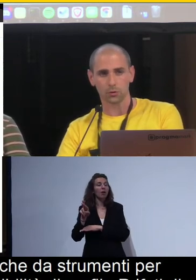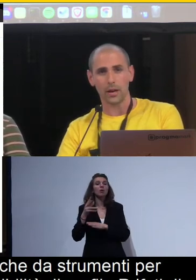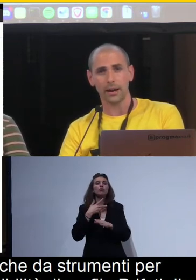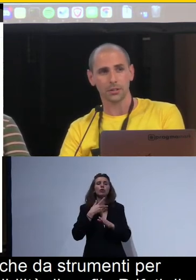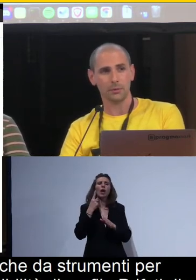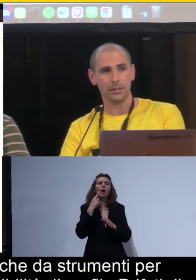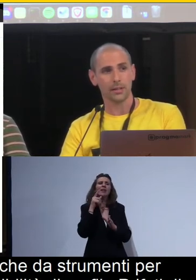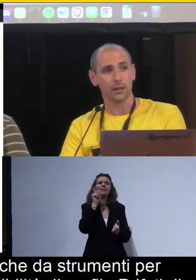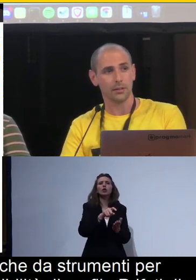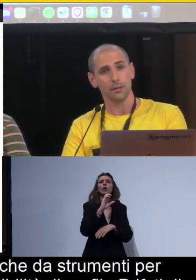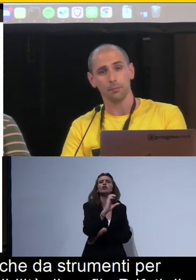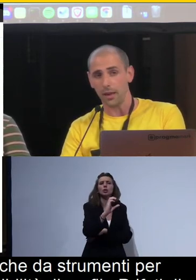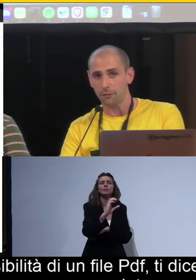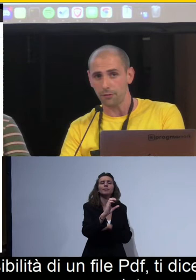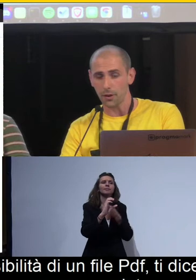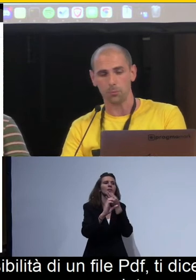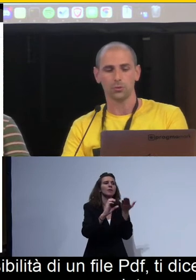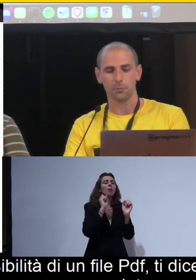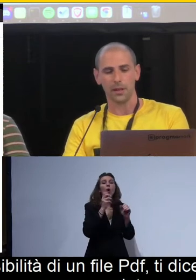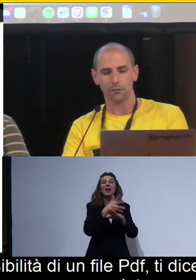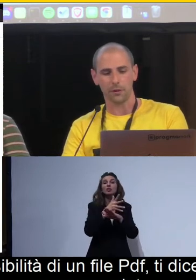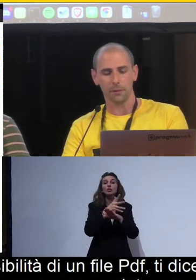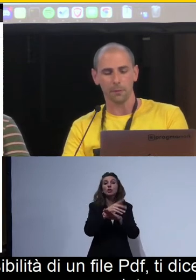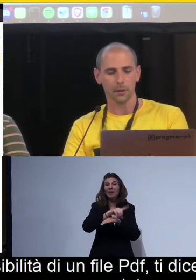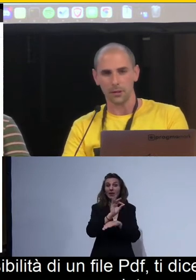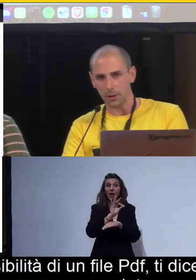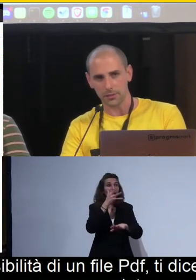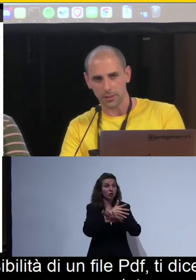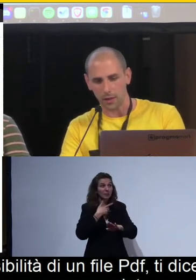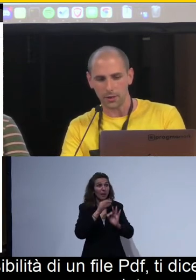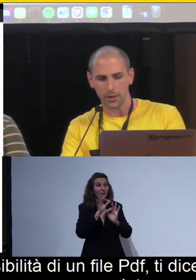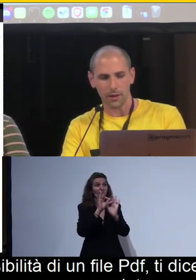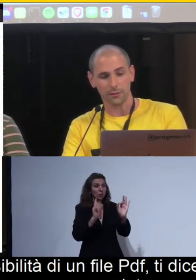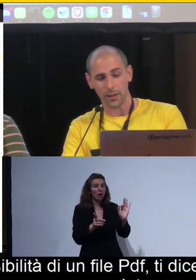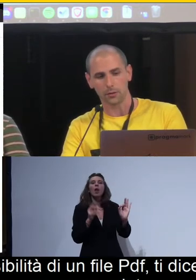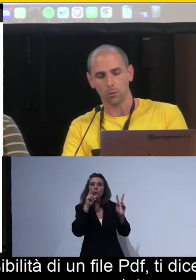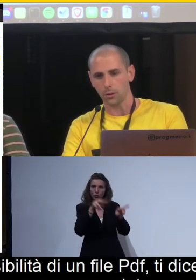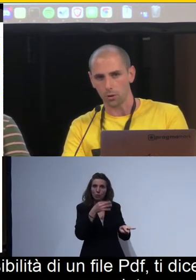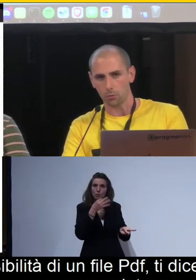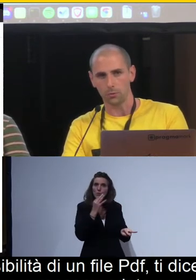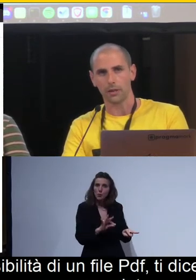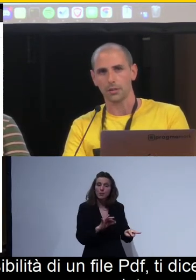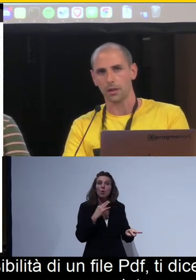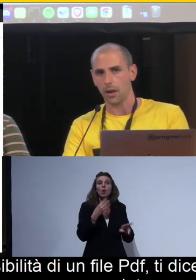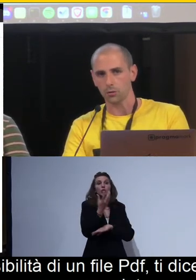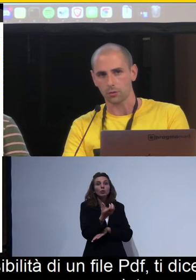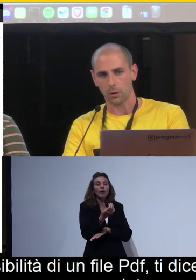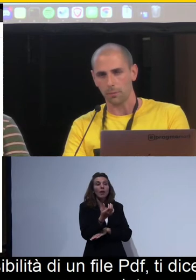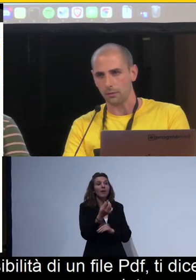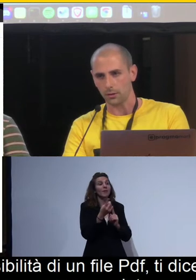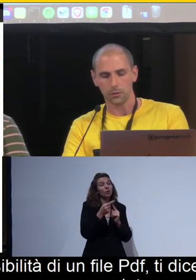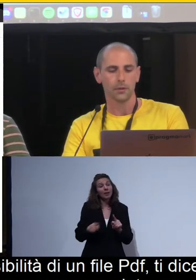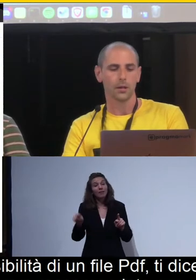controllare l'accessibilità di file .pdf, liberamente scaricabile, a differenza comunque di Adobe che invece è